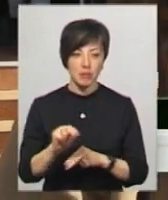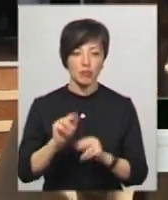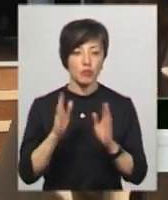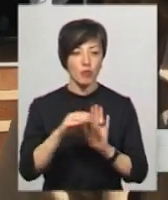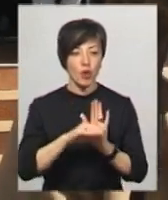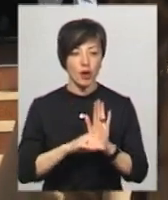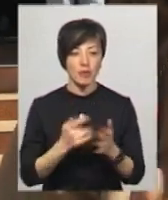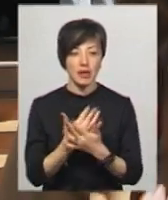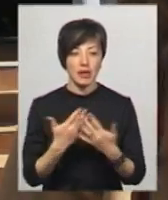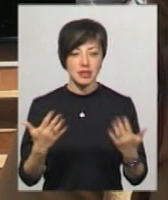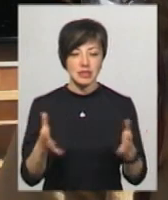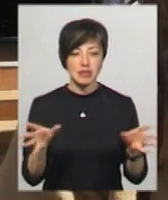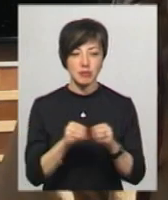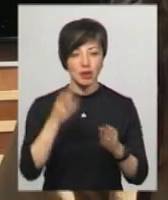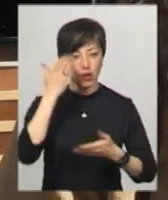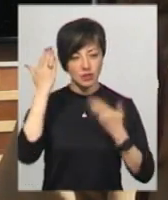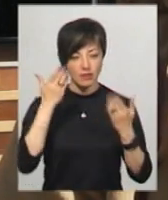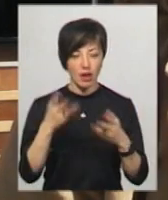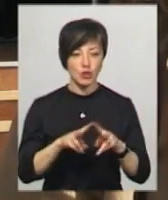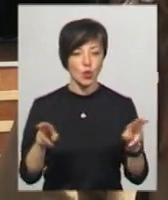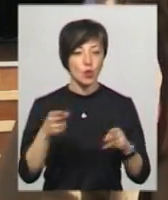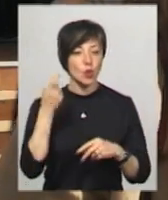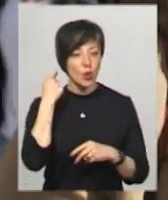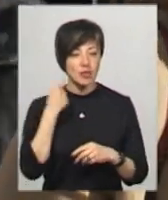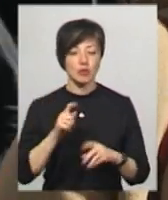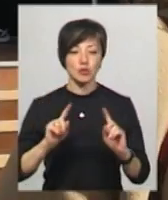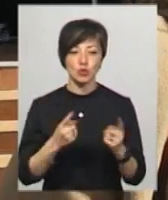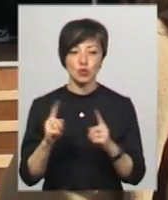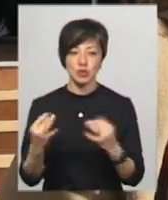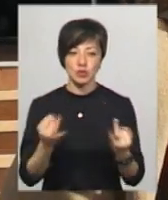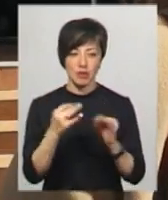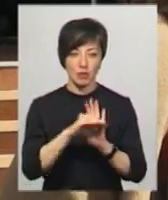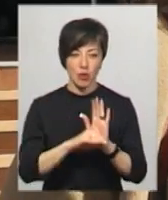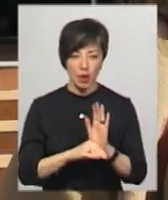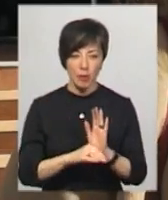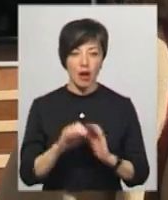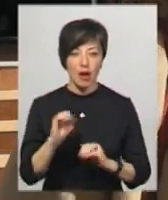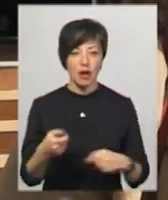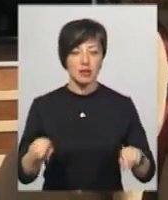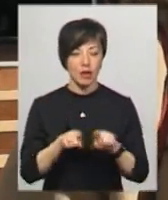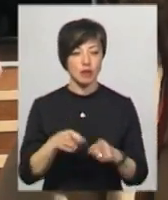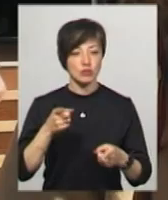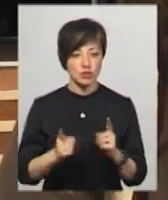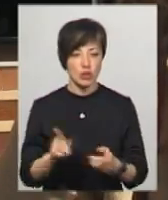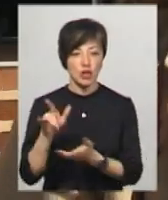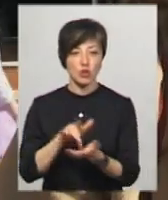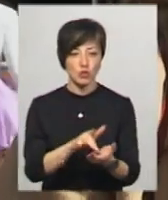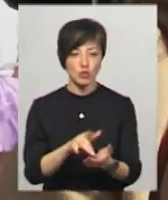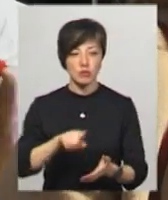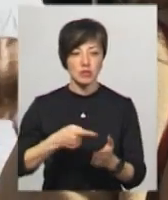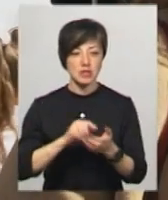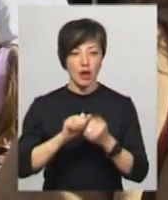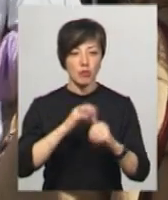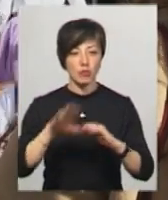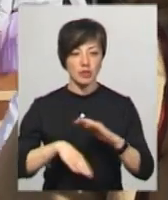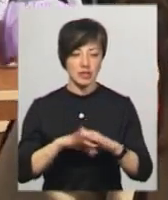в програмі різні спільні розмаги з однолітками. Тобто дуже-дуже цікава програма. А також, звичайно, екскурсію в місто Кам